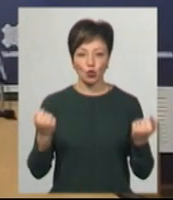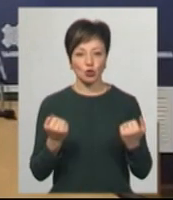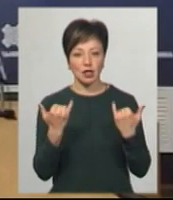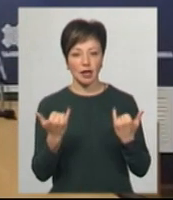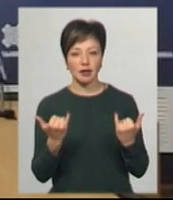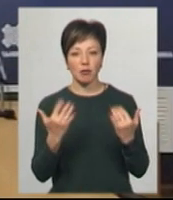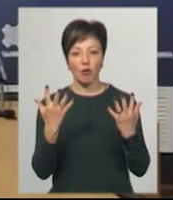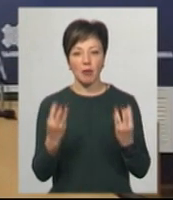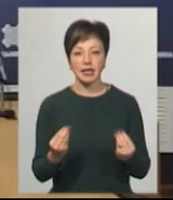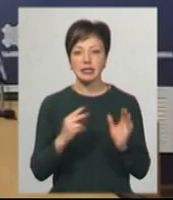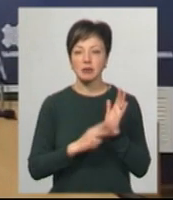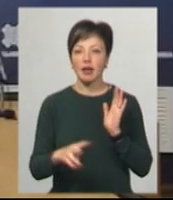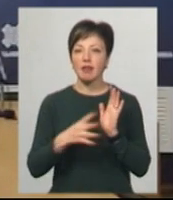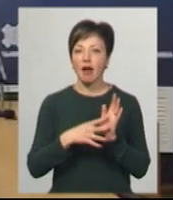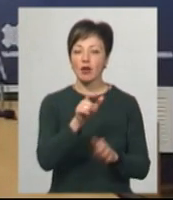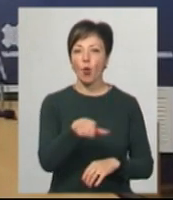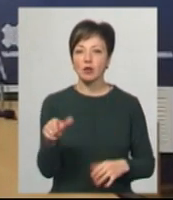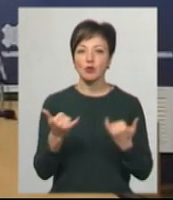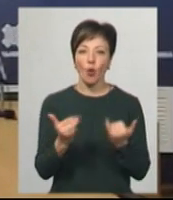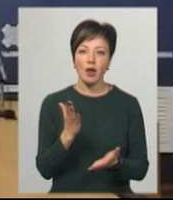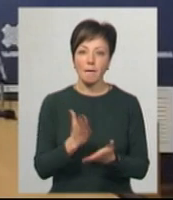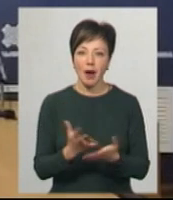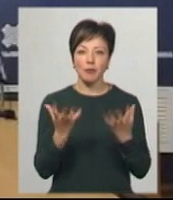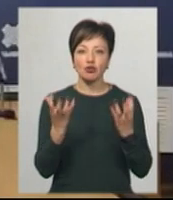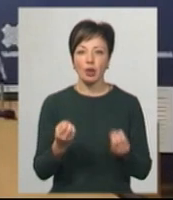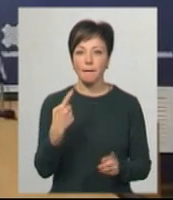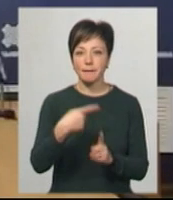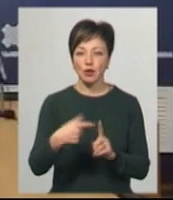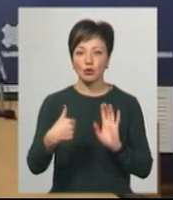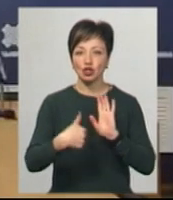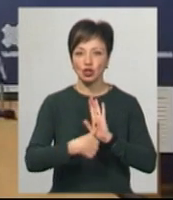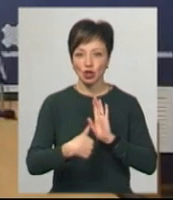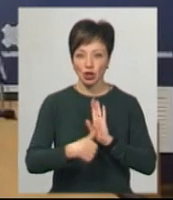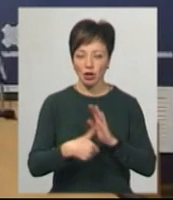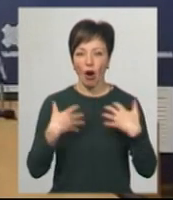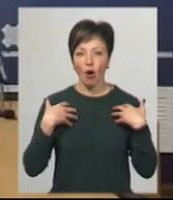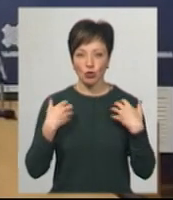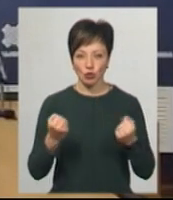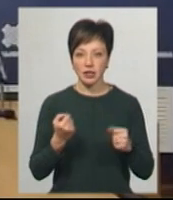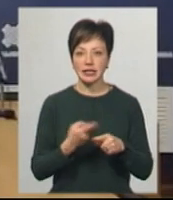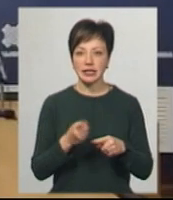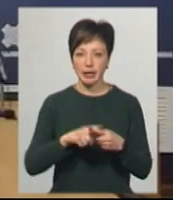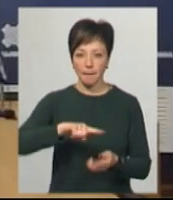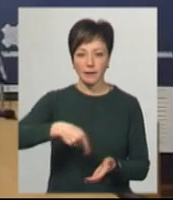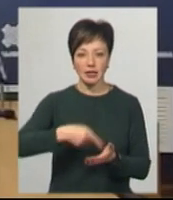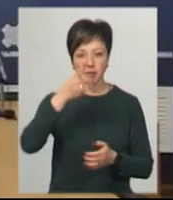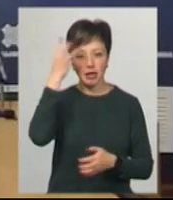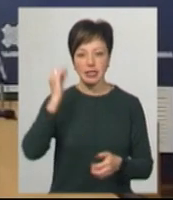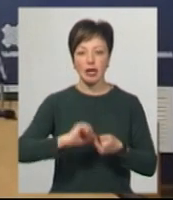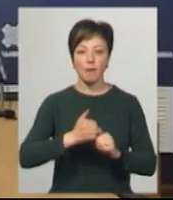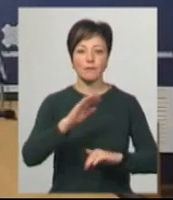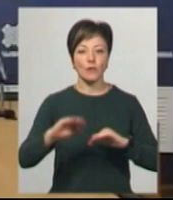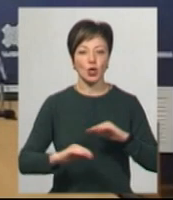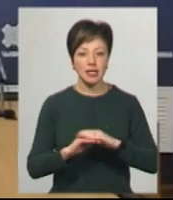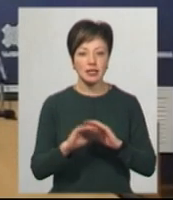момент 79 осіб. Сьогодні ми маємо ще плюс 6 одужавших. Це з міста Хмельницький, Кам'янець